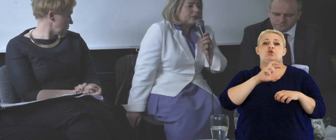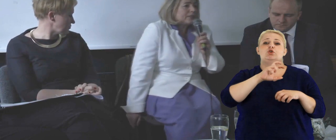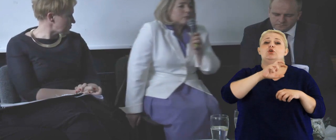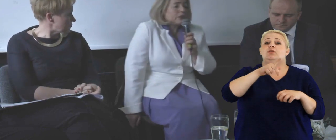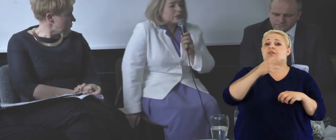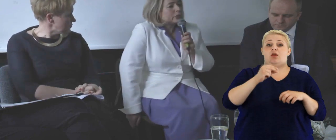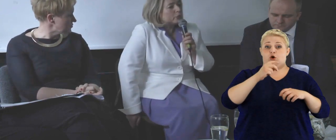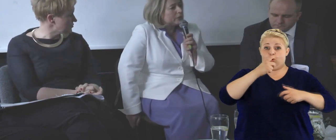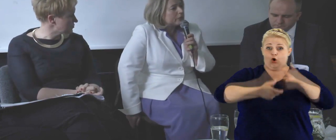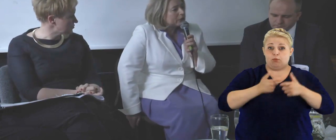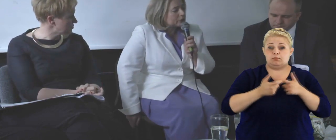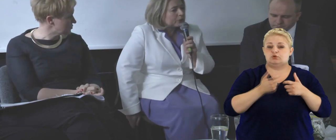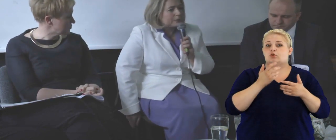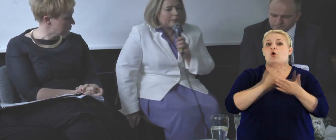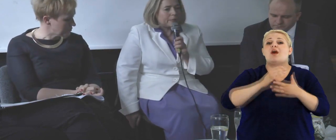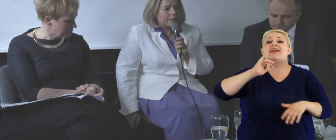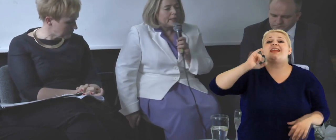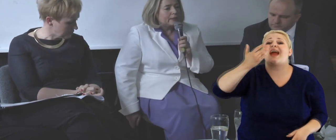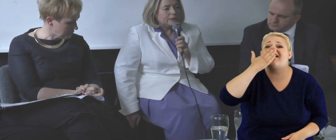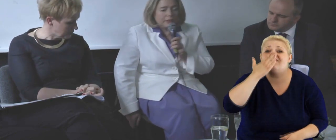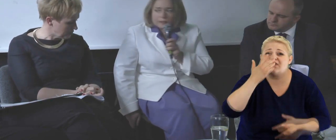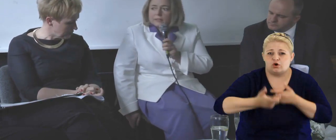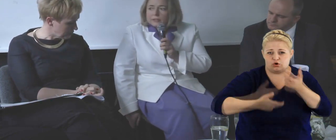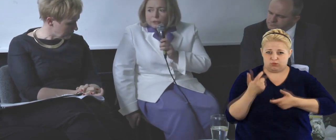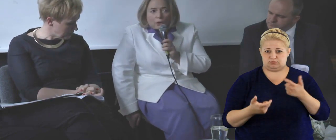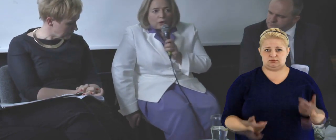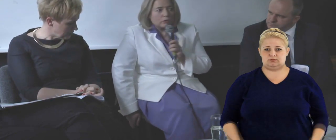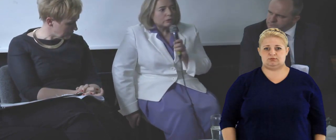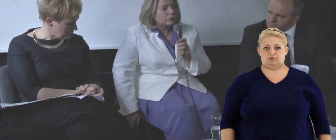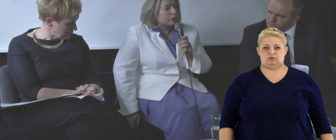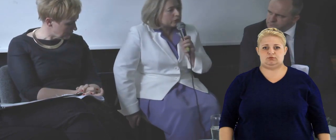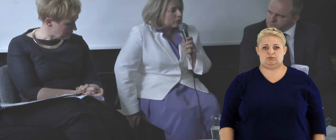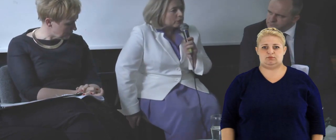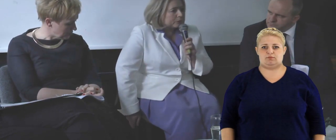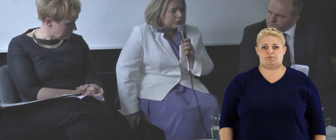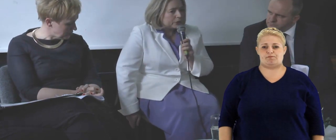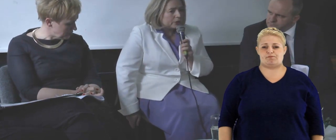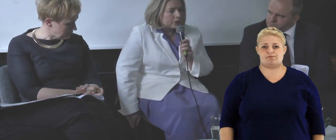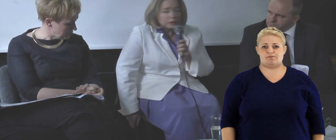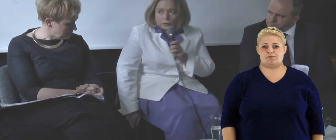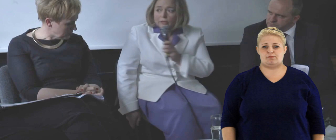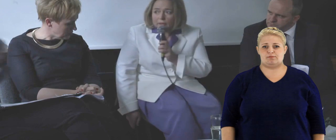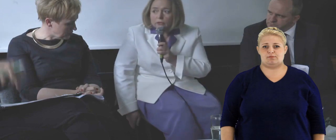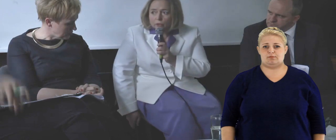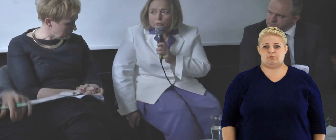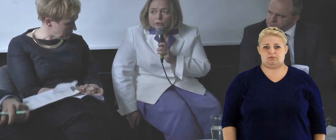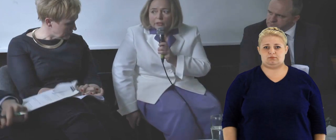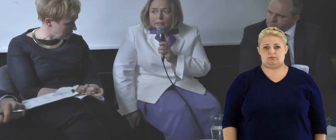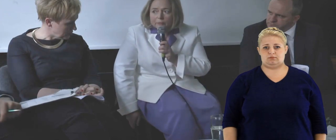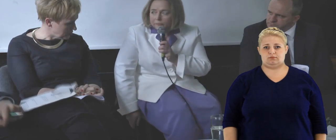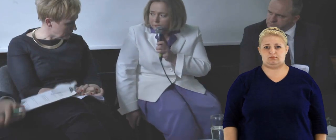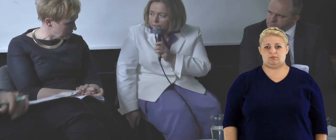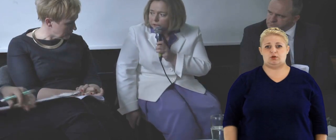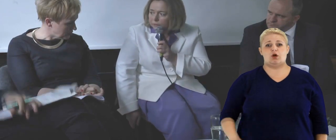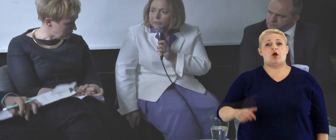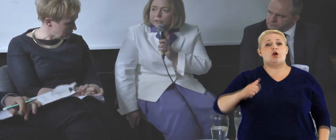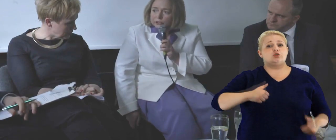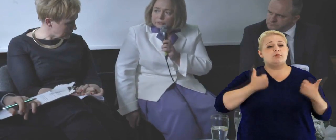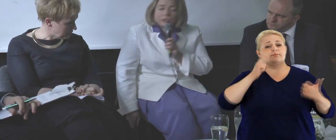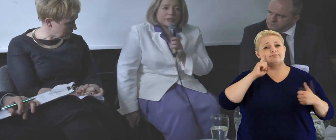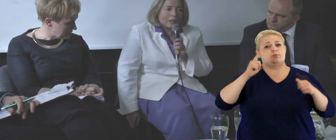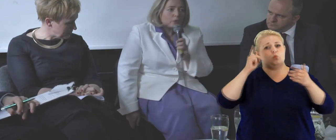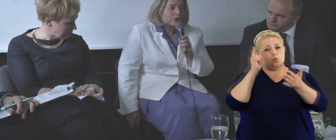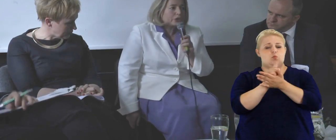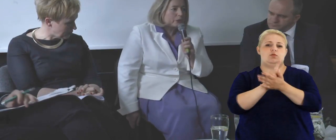więc ja myślę, że głównym naszym problemem nie jest to, czy to robić, tylko jak to robić tak naprawdę, tak, żeby